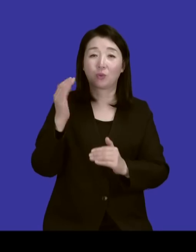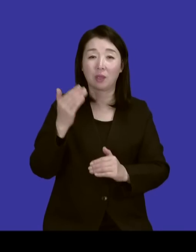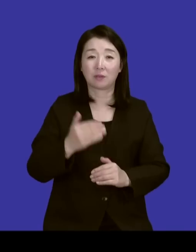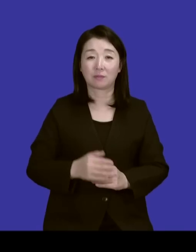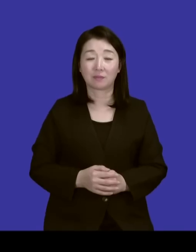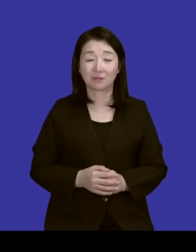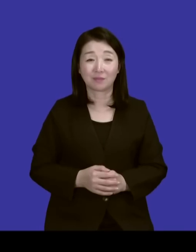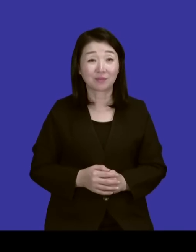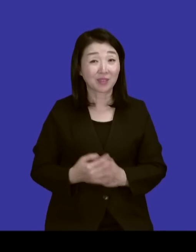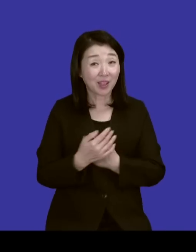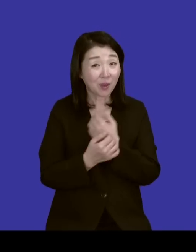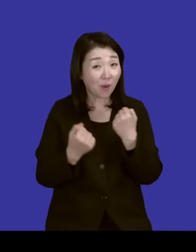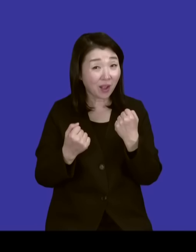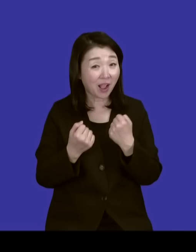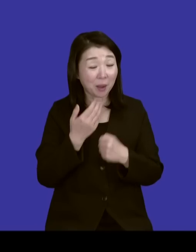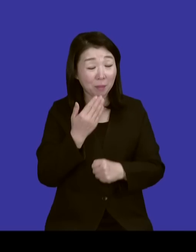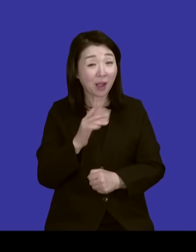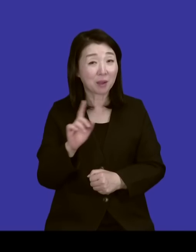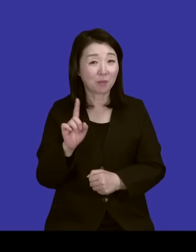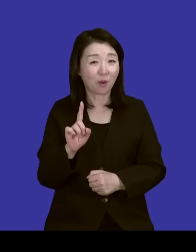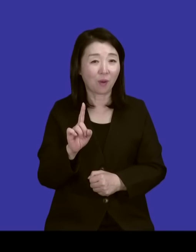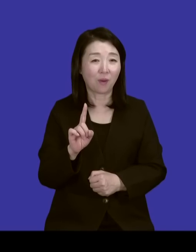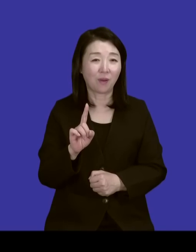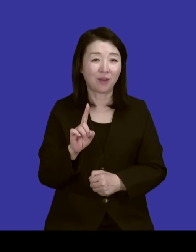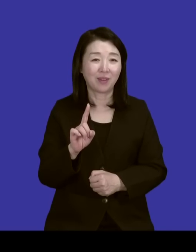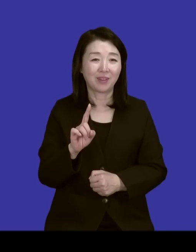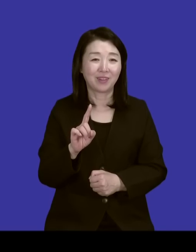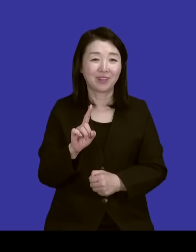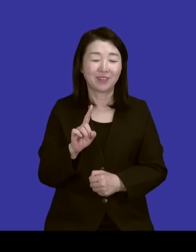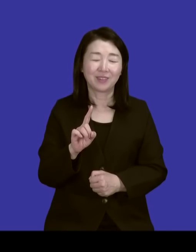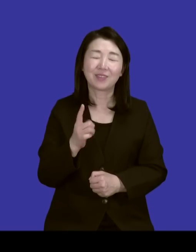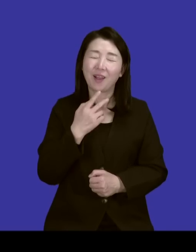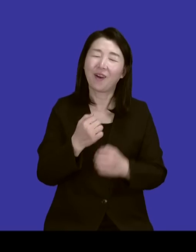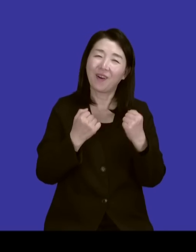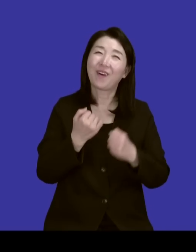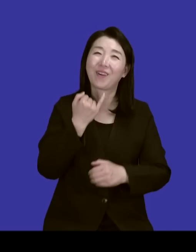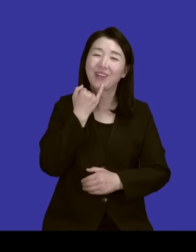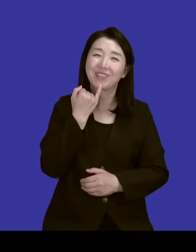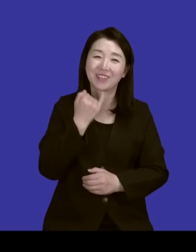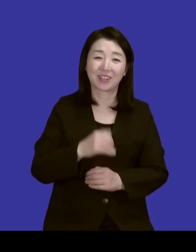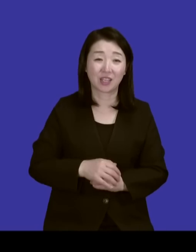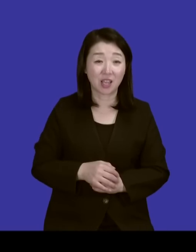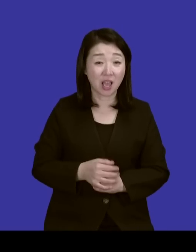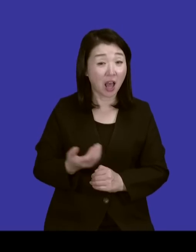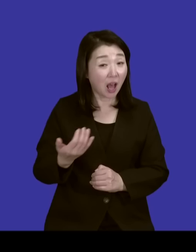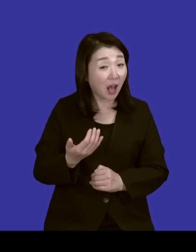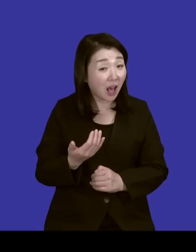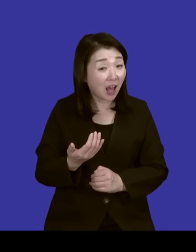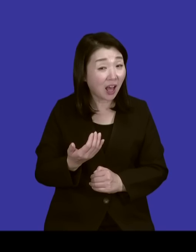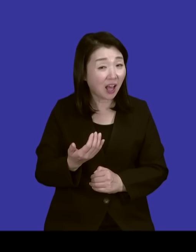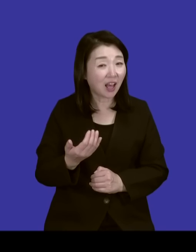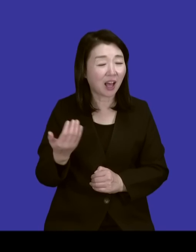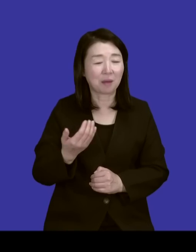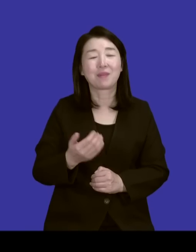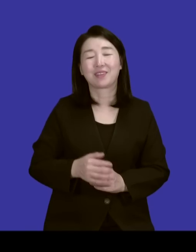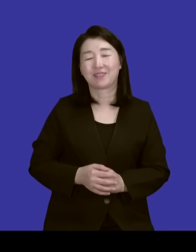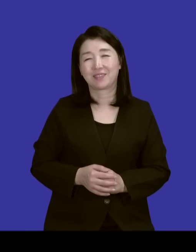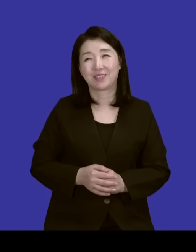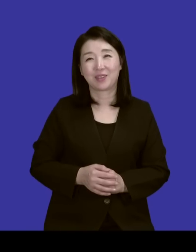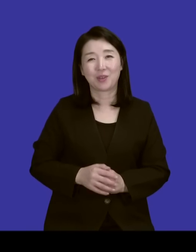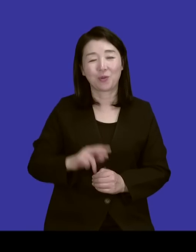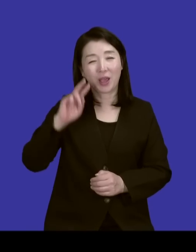좀 건강하세요? 어떠세요? 살만 하죠. 큰 것도 없어요? 아프죠. 아파요? 그래도 가끔 사도마을